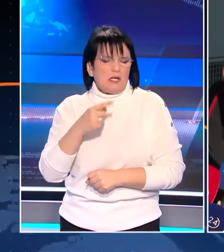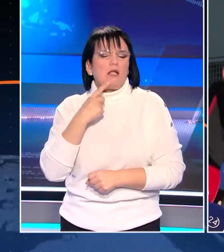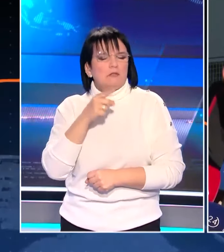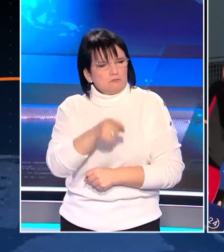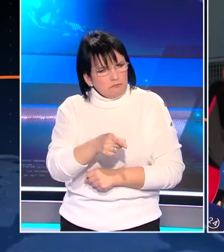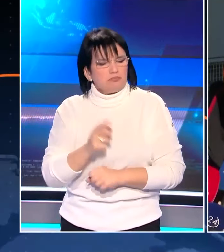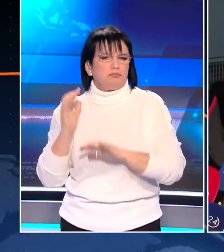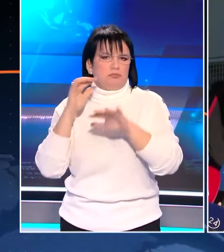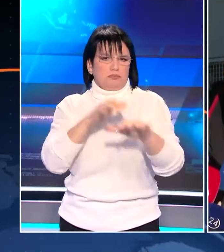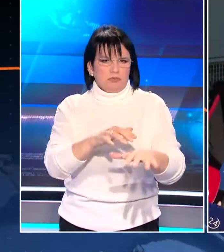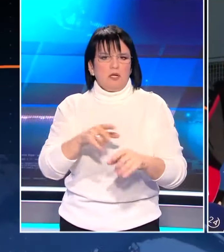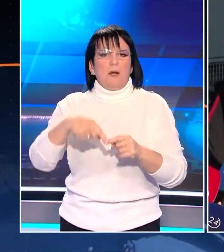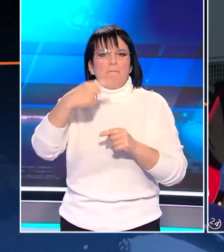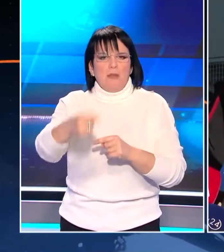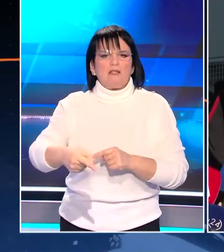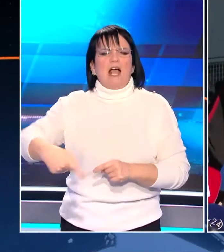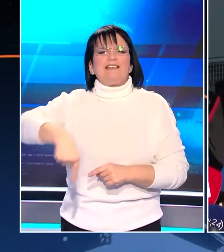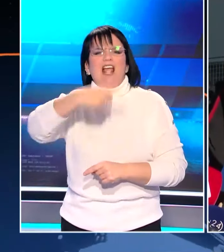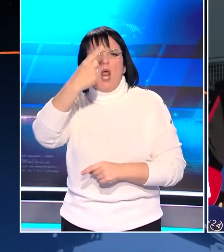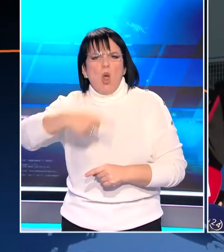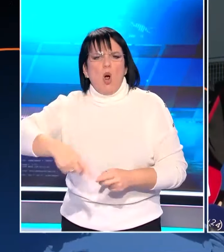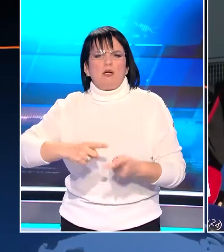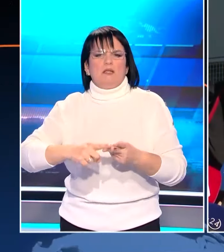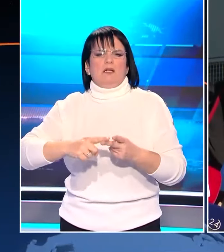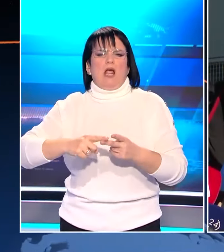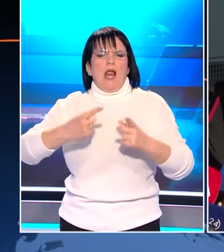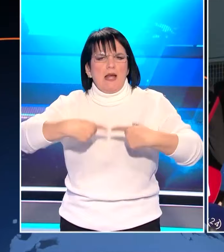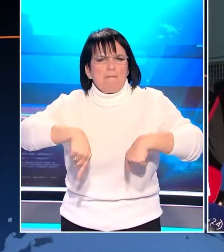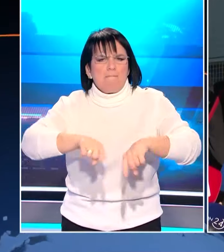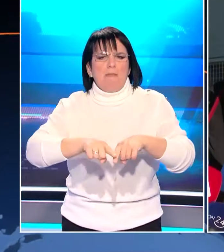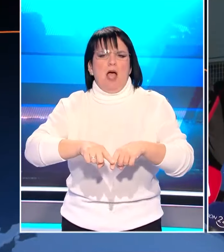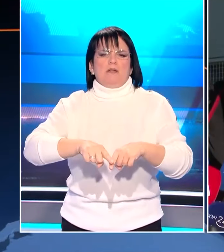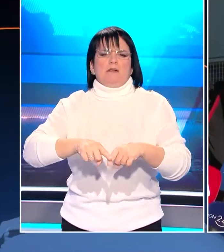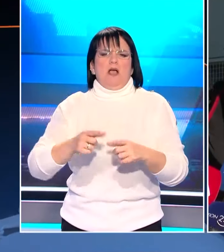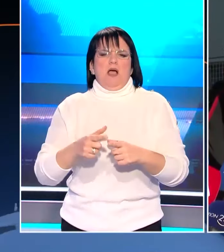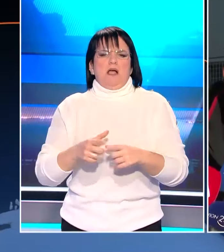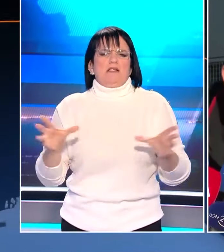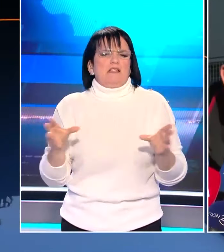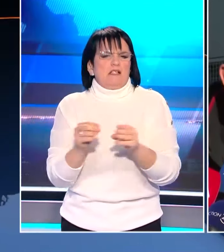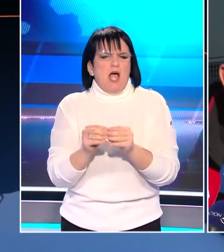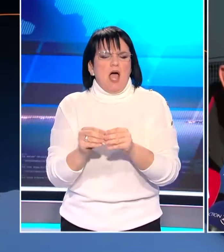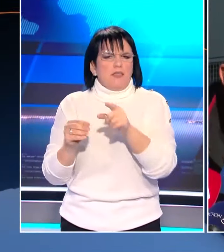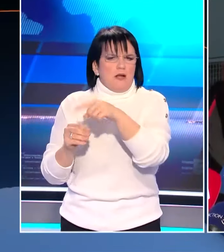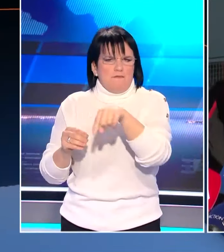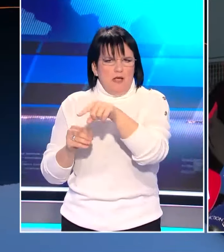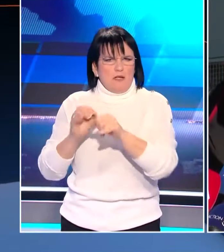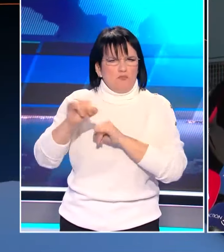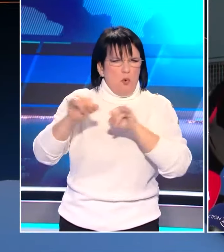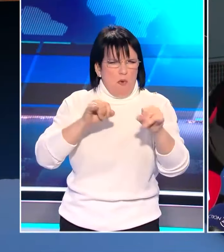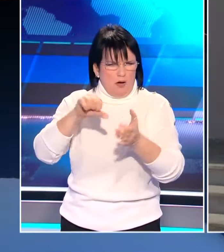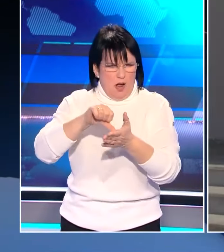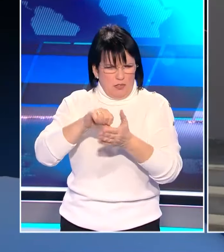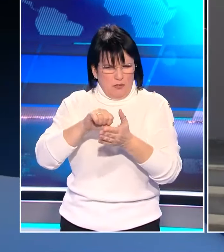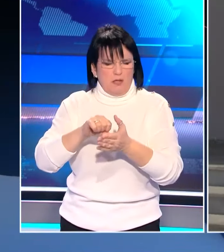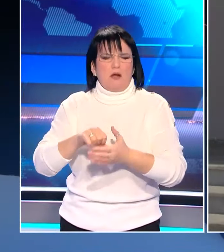κλιμακώσουμε στη Τελωνία, στη λιμάνια, από συναδέλφους που βρίσκονται πιο μακριά από την Αθήνα.